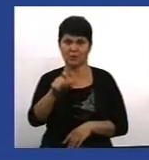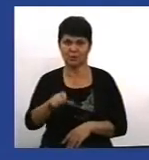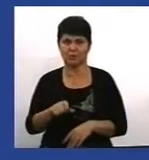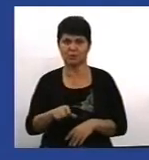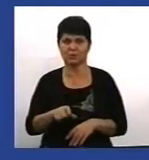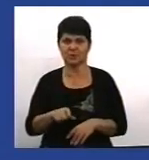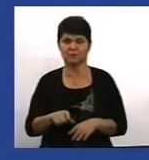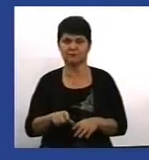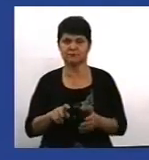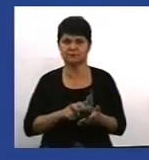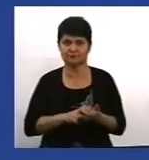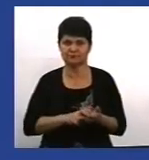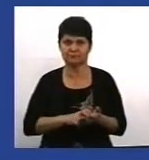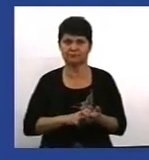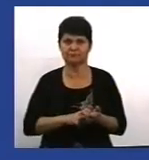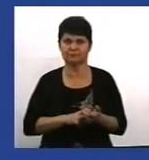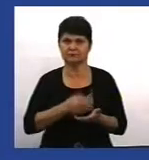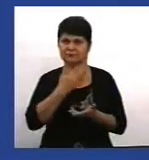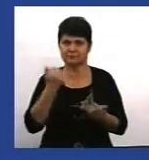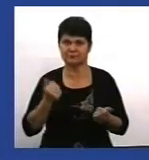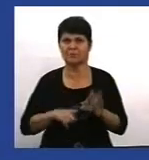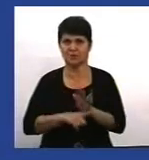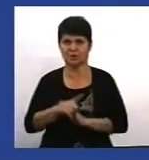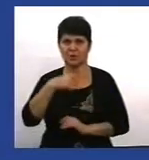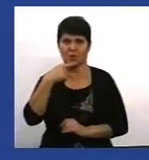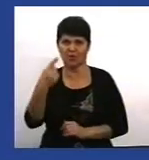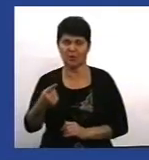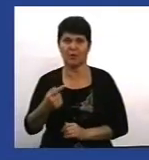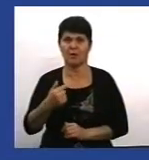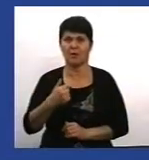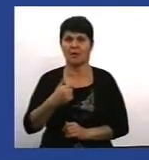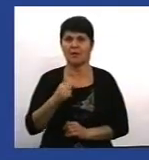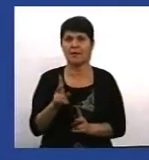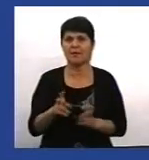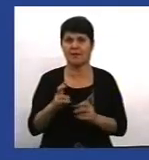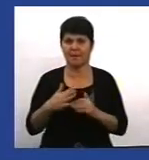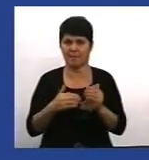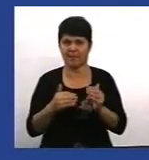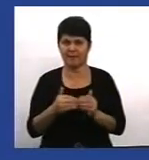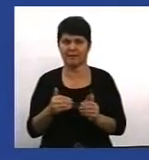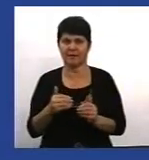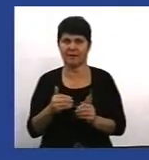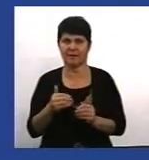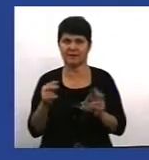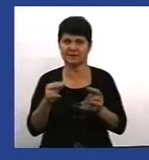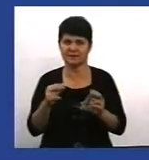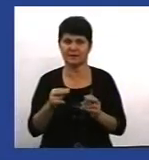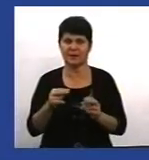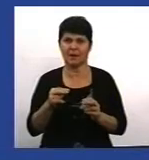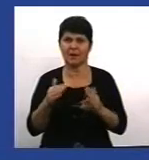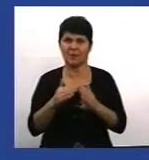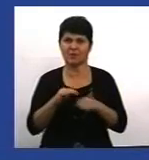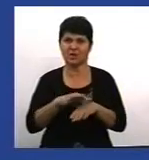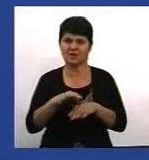починають говорити про це. Тому що, як свідчила практика, ревніше все-таки приховує ситуацію домашнього насилля.